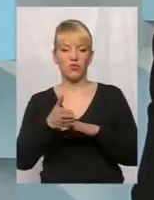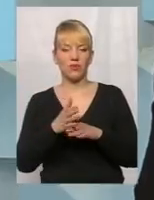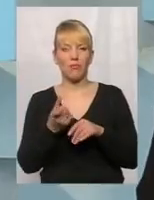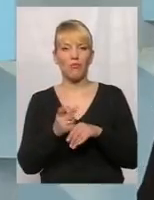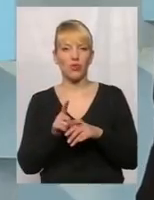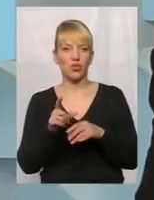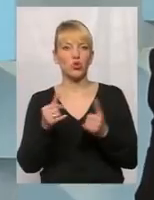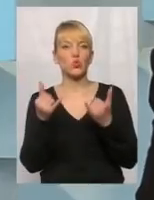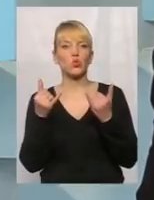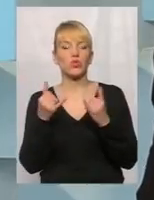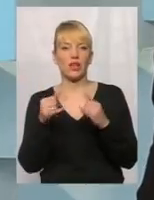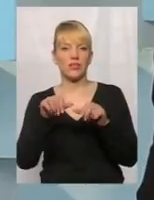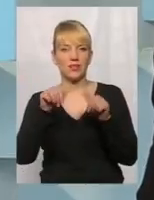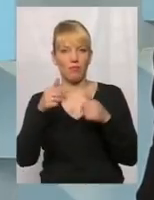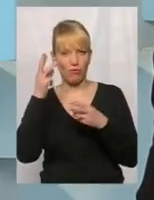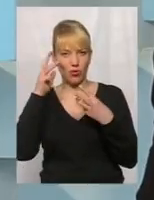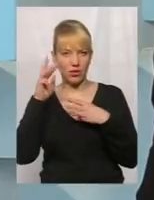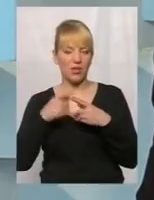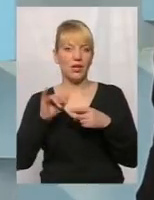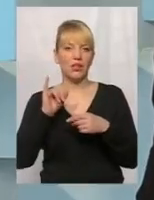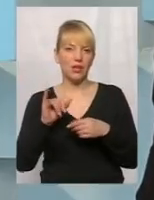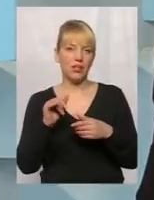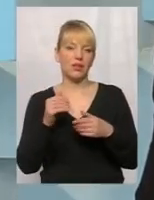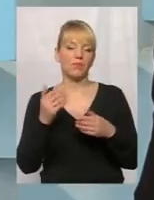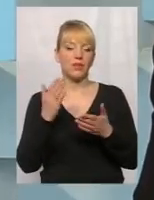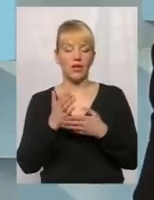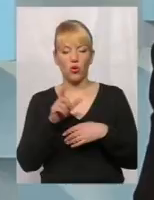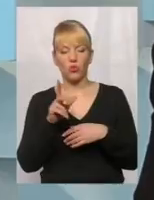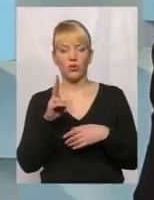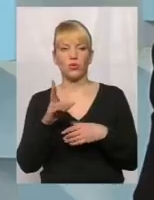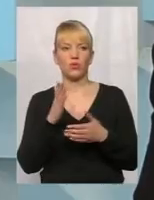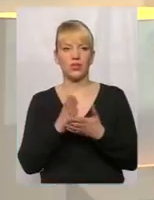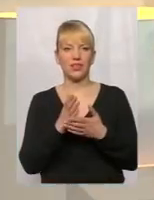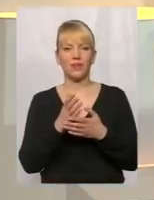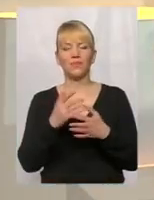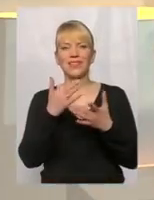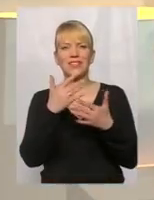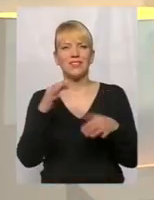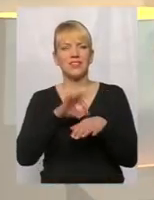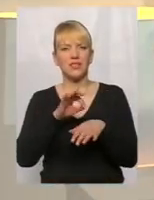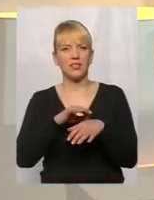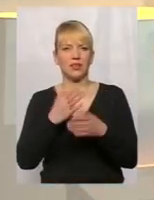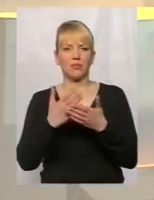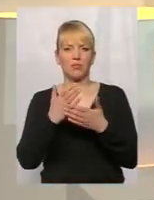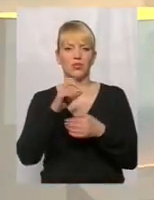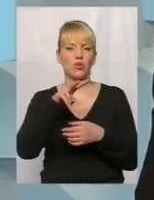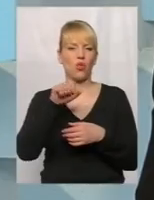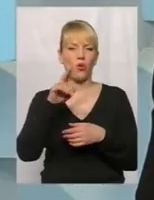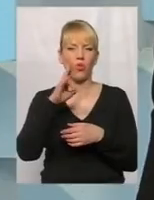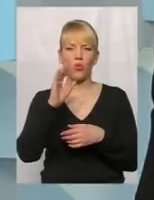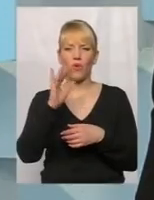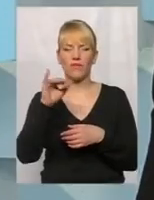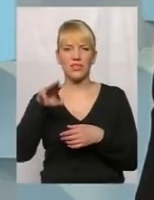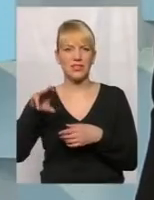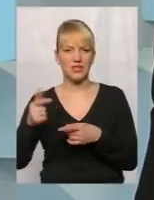Так, є такі категорії людей, які там і слоновість є, і різні патології, що воно не буде мати зовсім